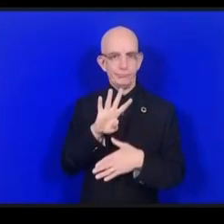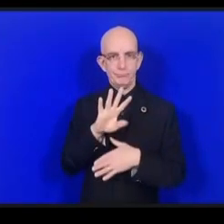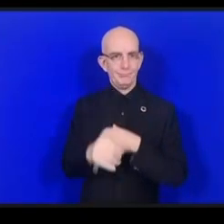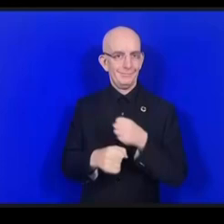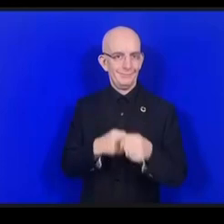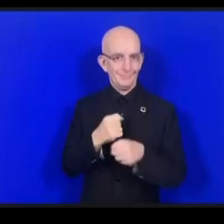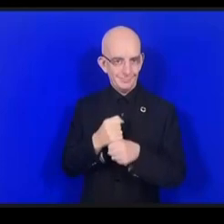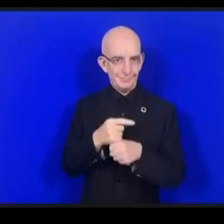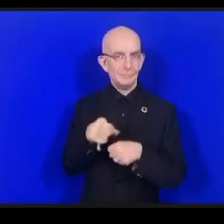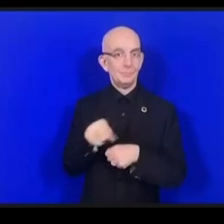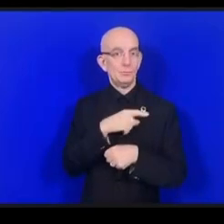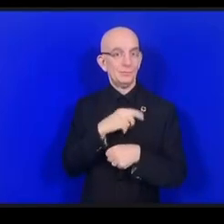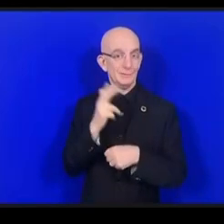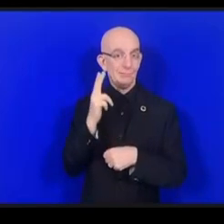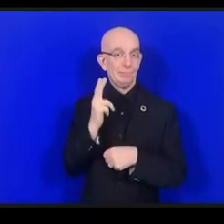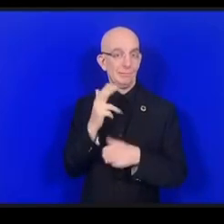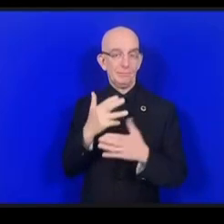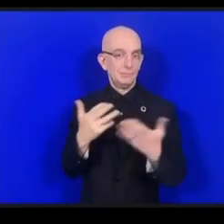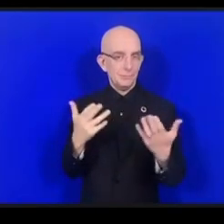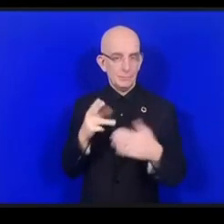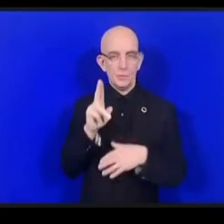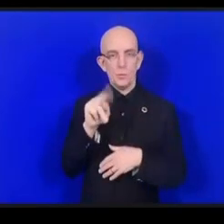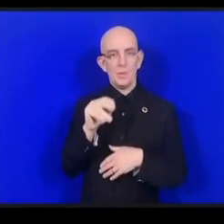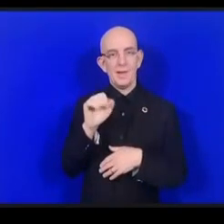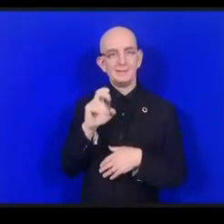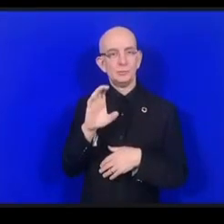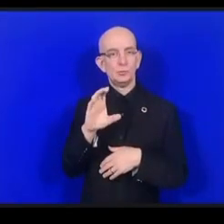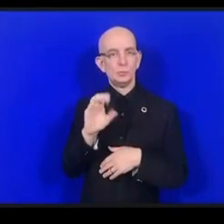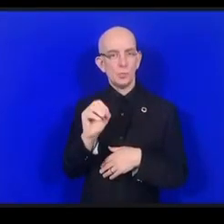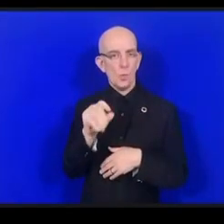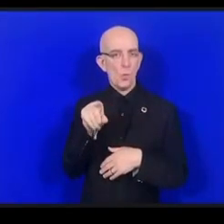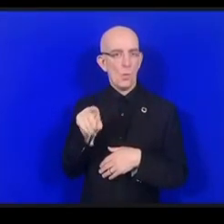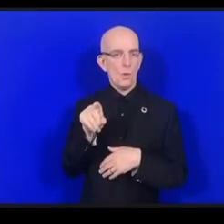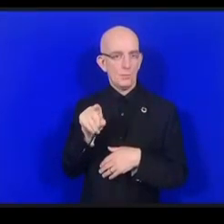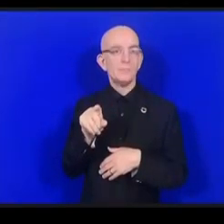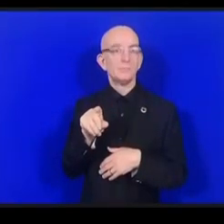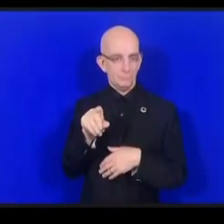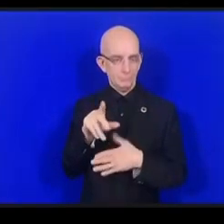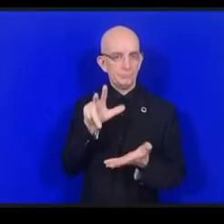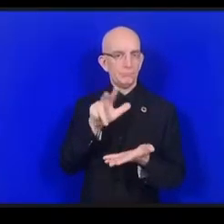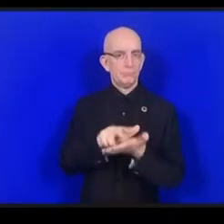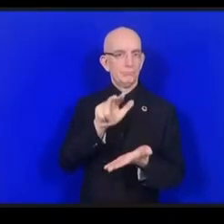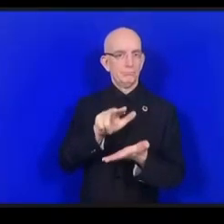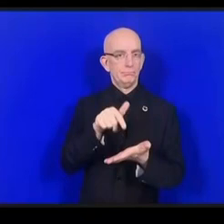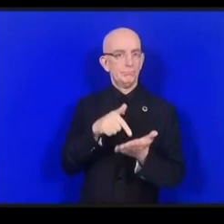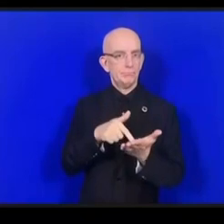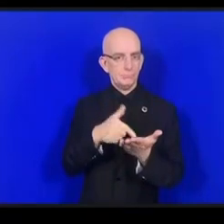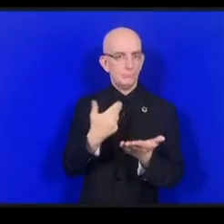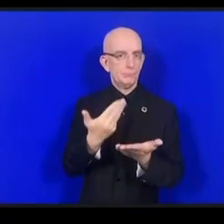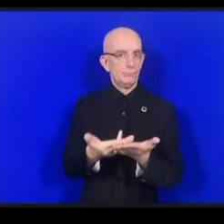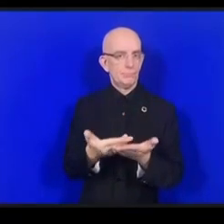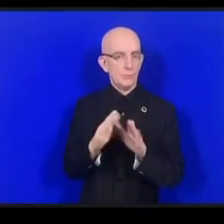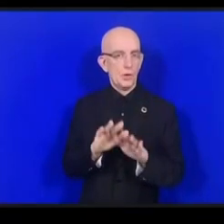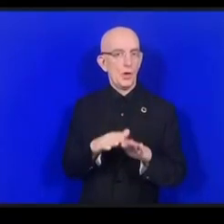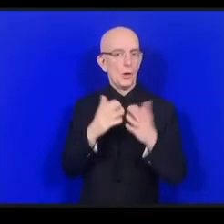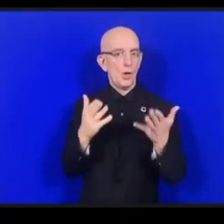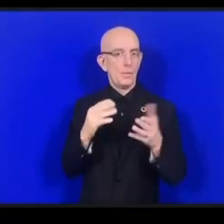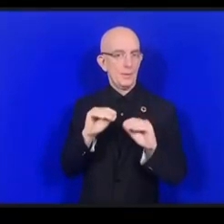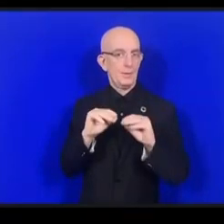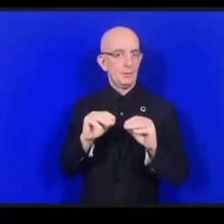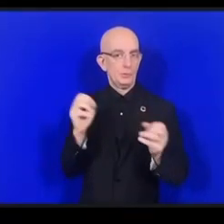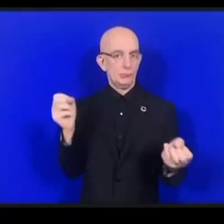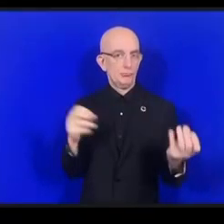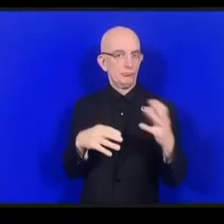عندما قدمت توصية في استخدام الموارد التعليمية المفتوحة في 2018